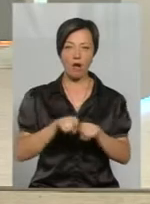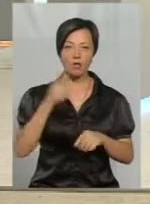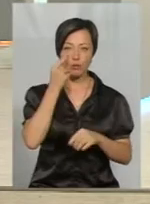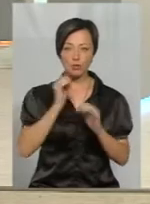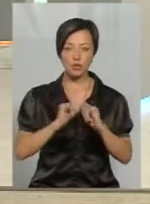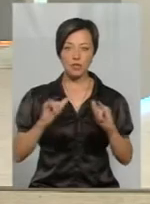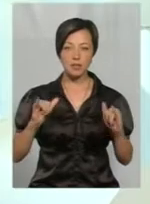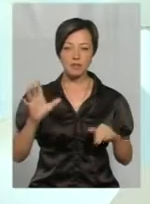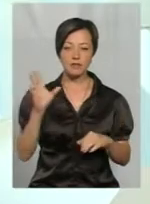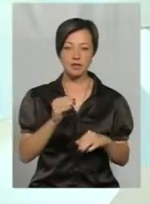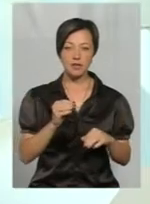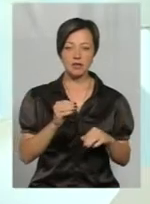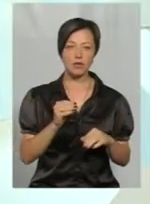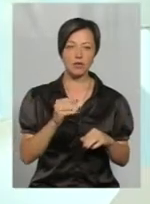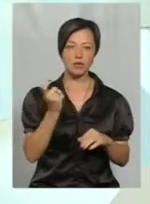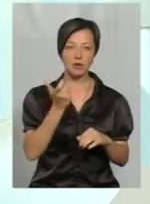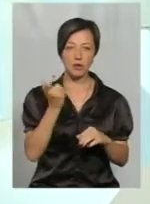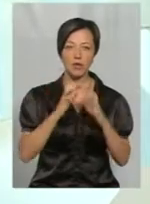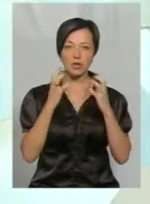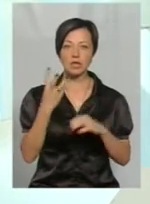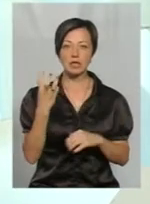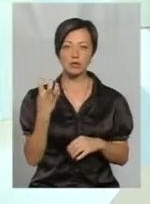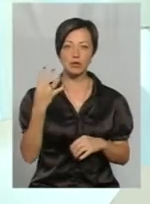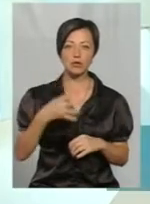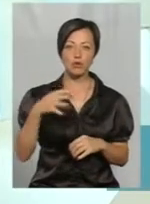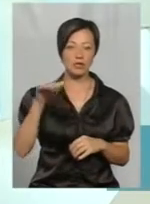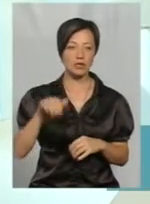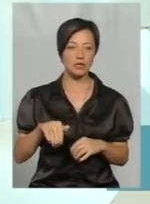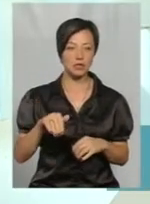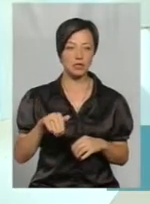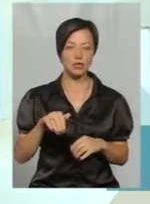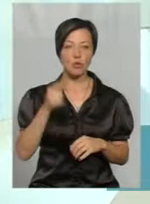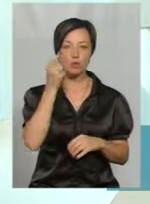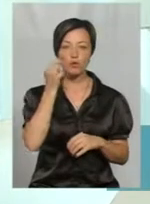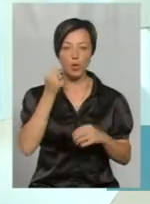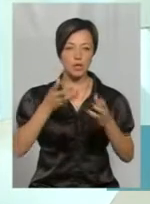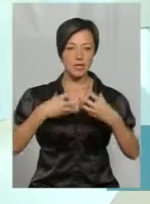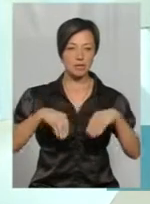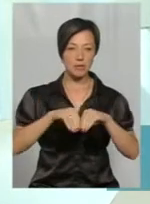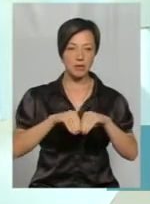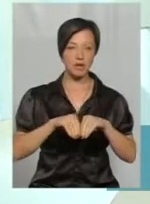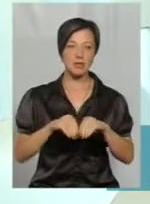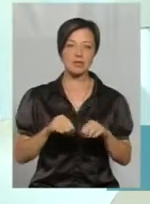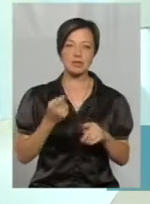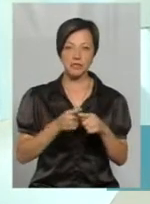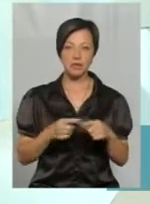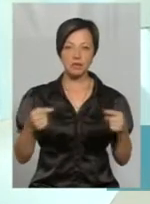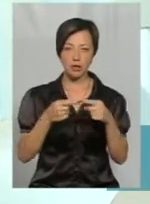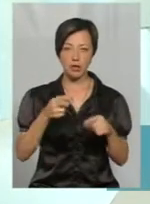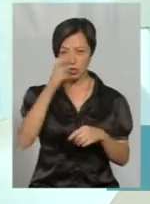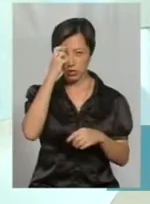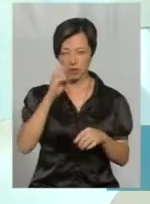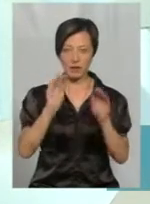всіх категорій господарств отримується майже 340 тисяч жилиних сімей. Це відповідно до державних даних